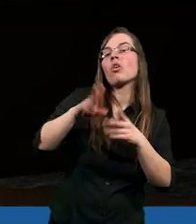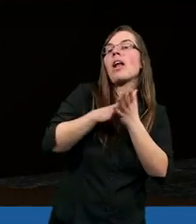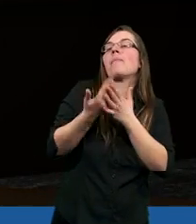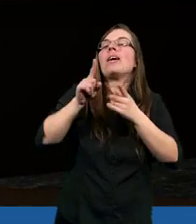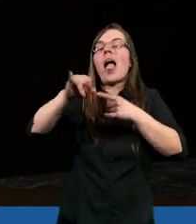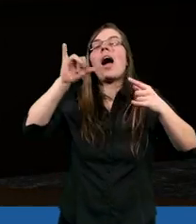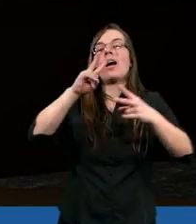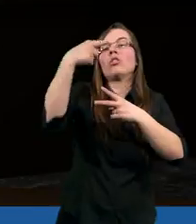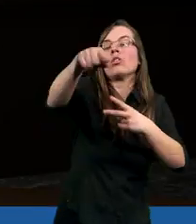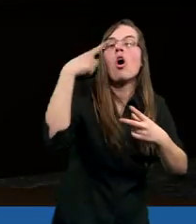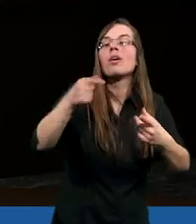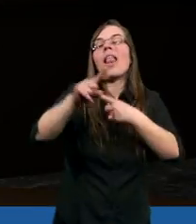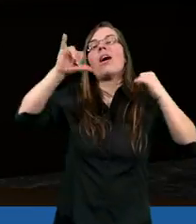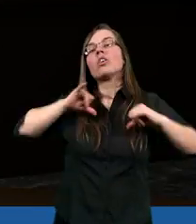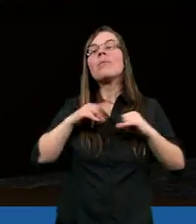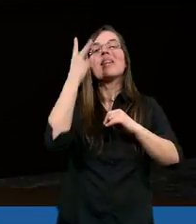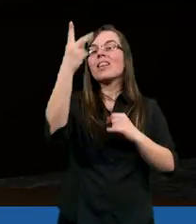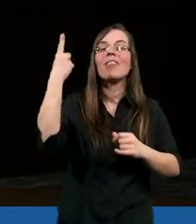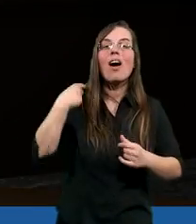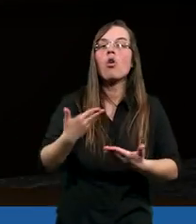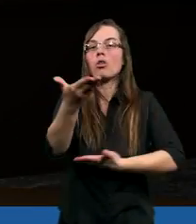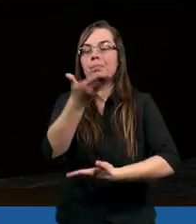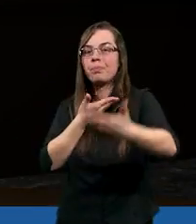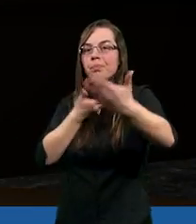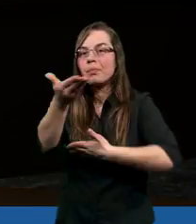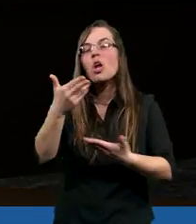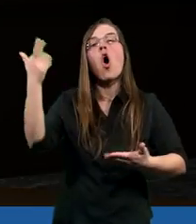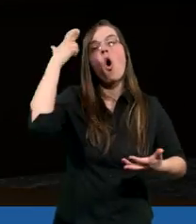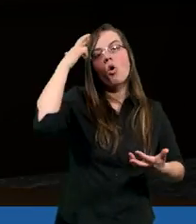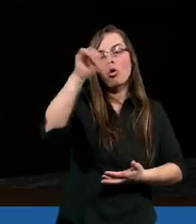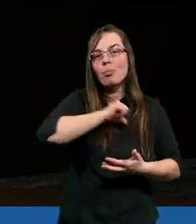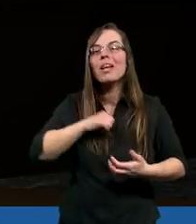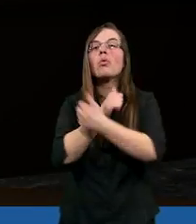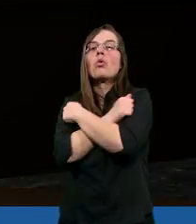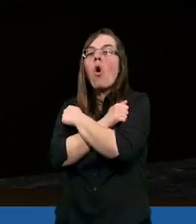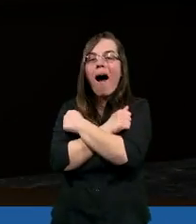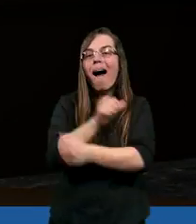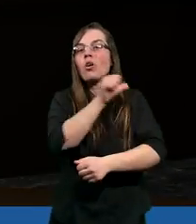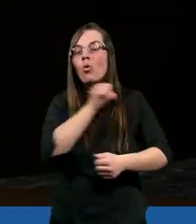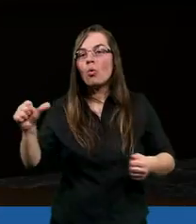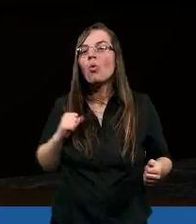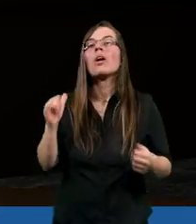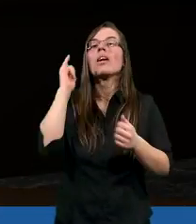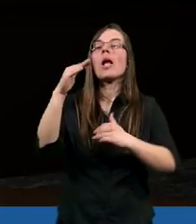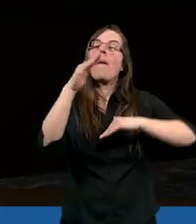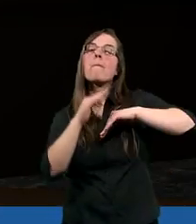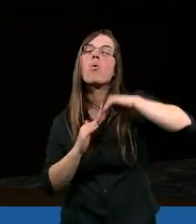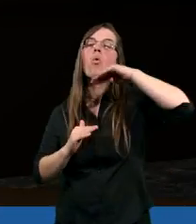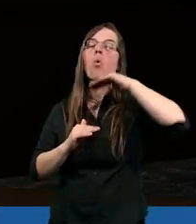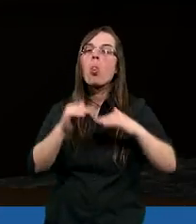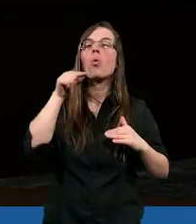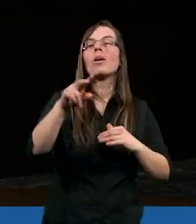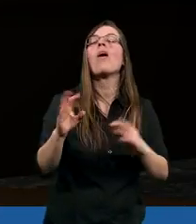osobę dla siebie. To są dwie osoby, dwie postacie, które się rozumieją, które się kochają, które budują tą